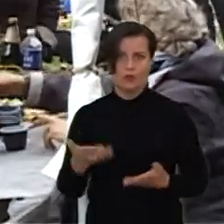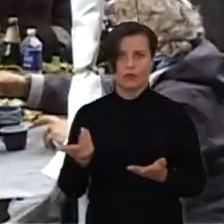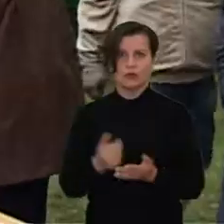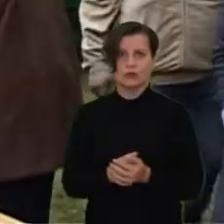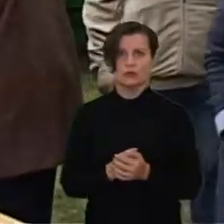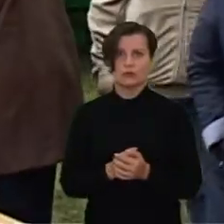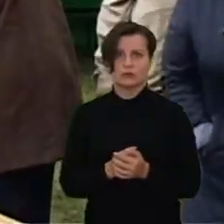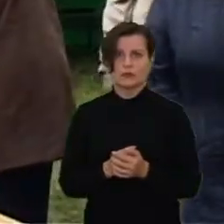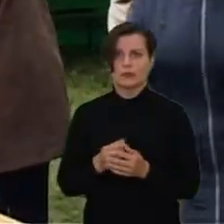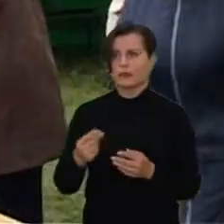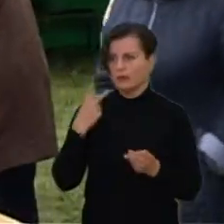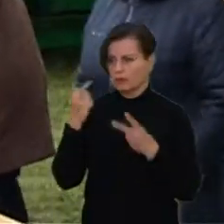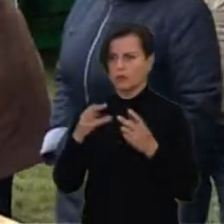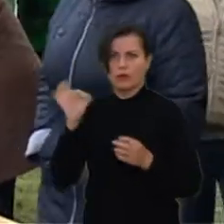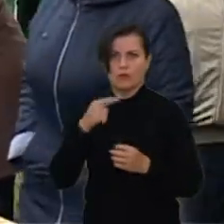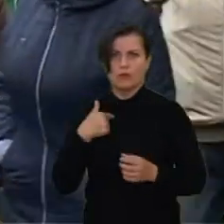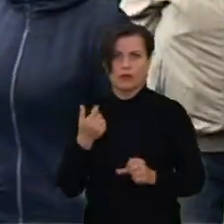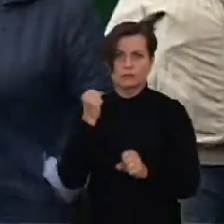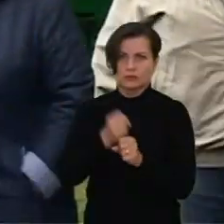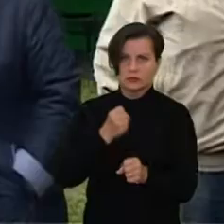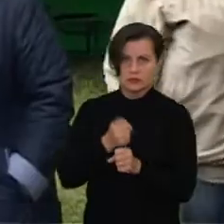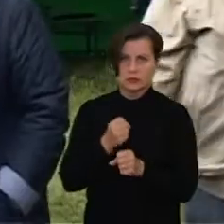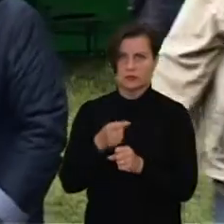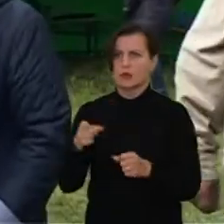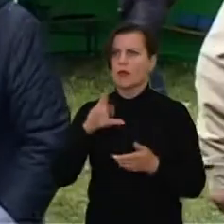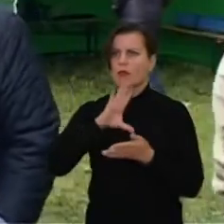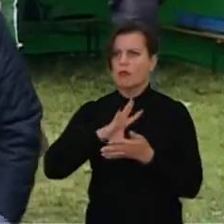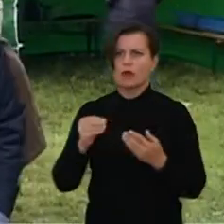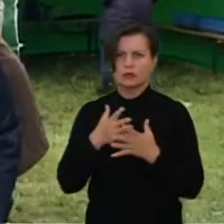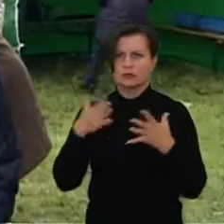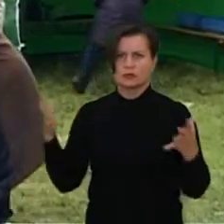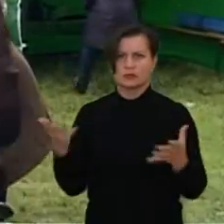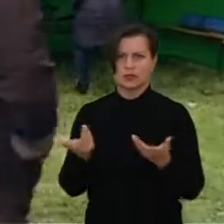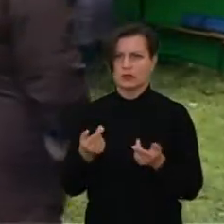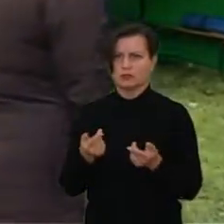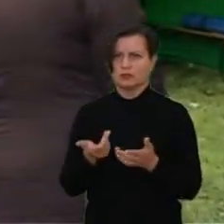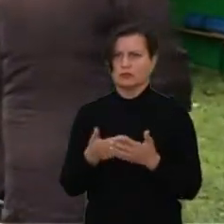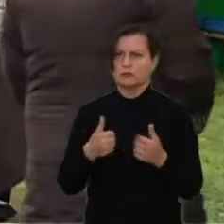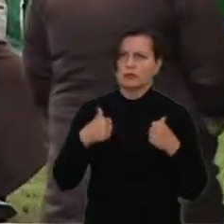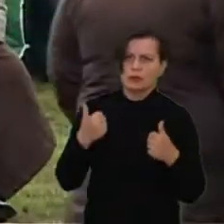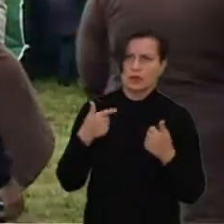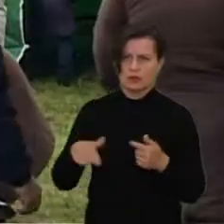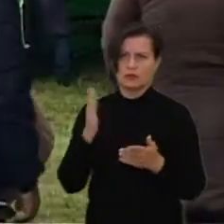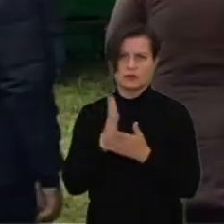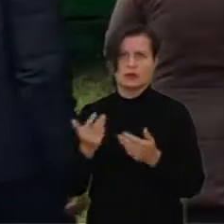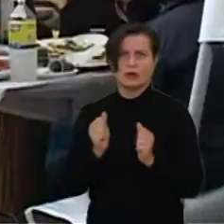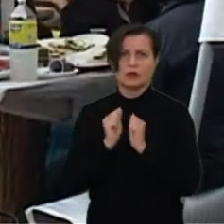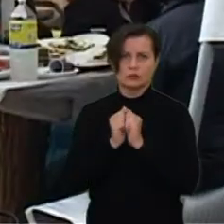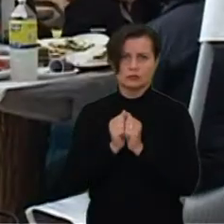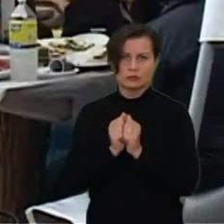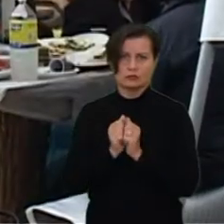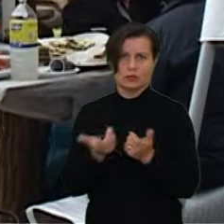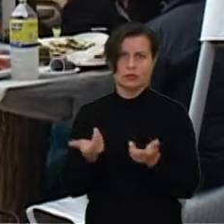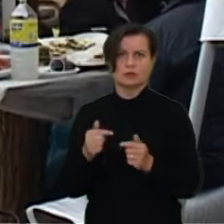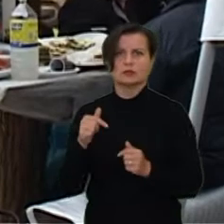pasirodyt, ką mes darom. Čia be tokių didelių intencijų, be niekur nieko, bet yra rugsėjas. Vasarą pasibaigė, artėja,